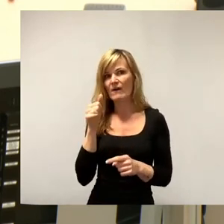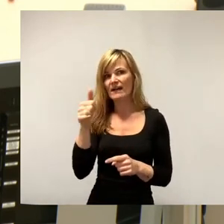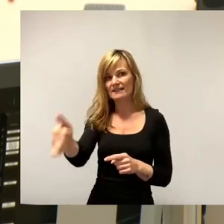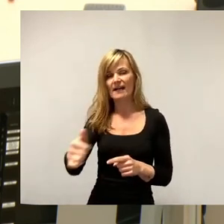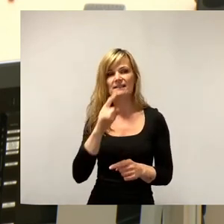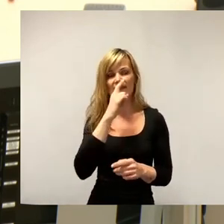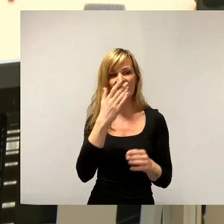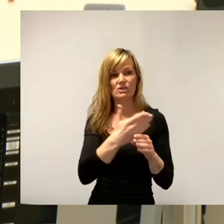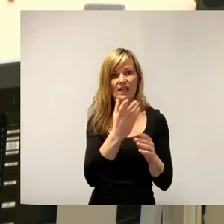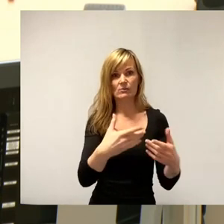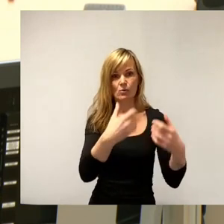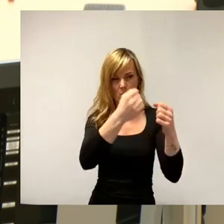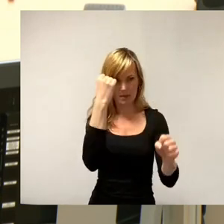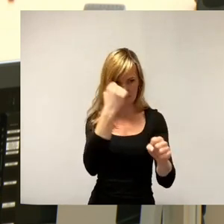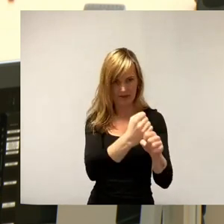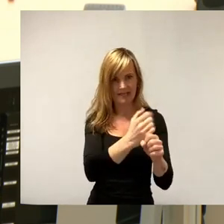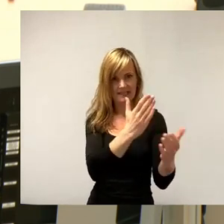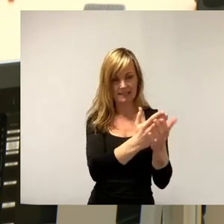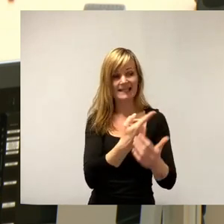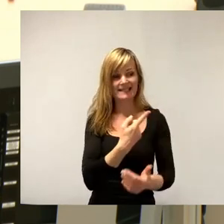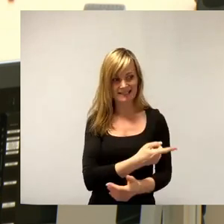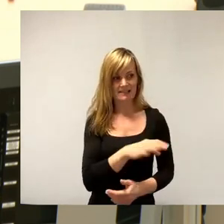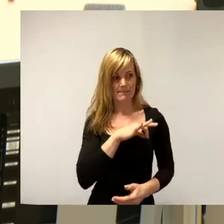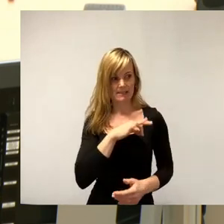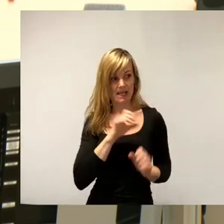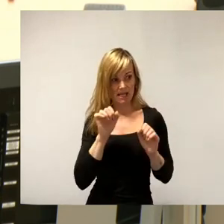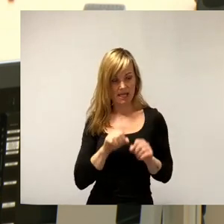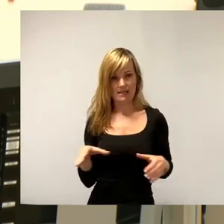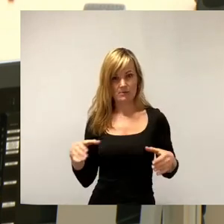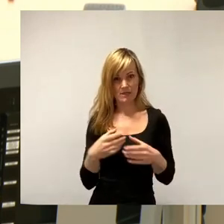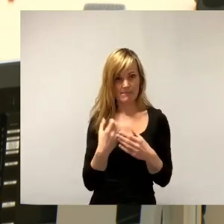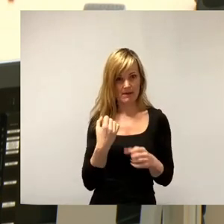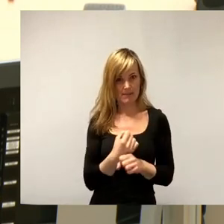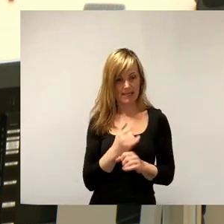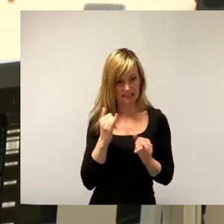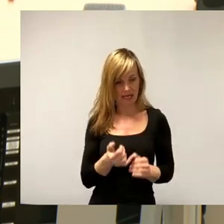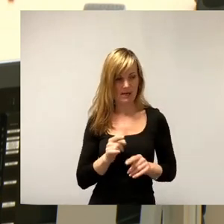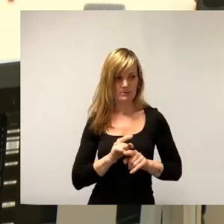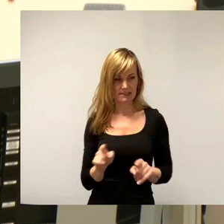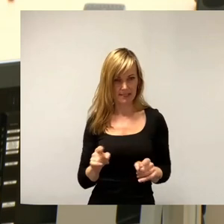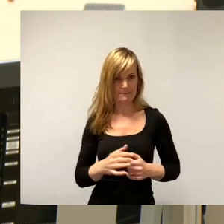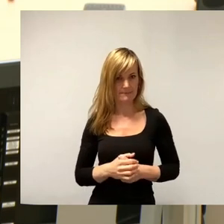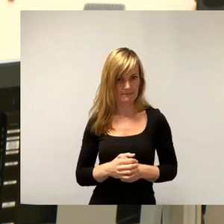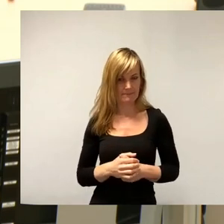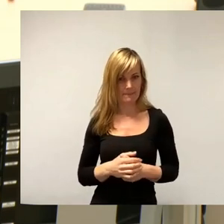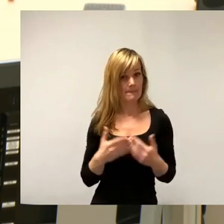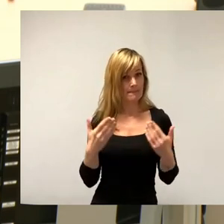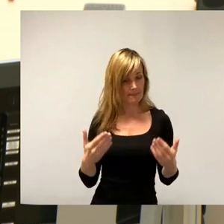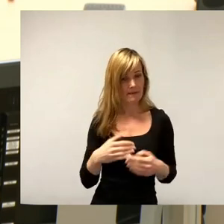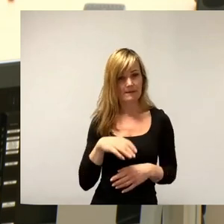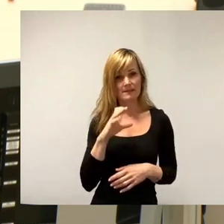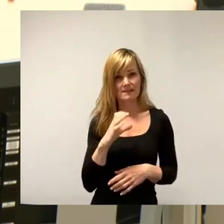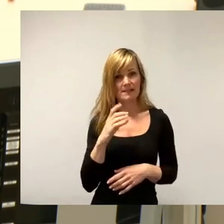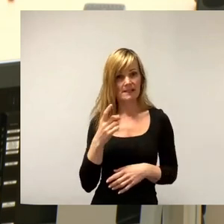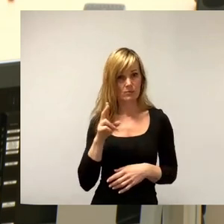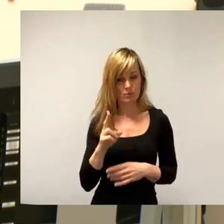ob wir mit dieser Partei zusammenarbeiten können oder nicht zusammenarbeiten können. Hier hat die CDU jetzt den Weg